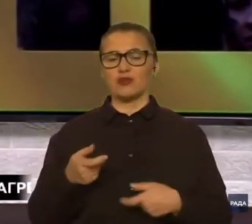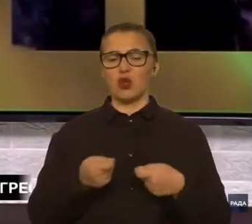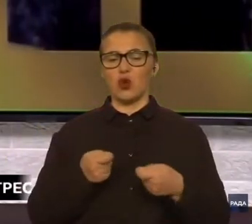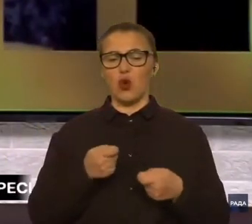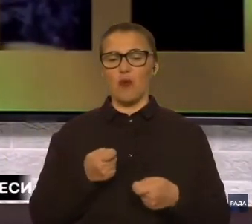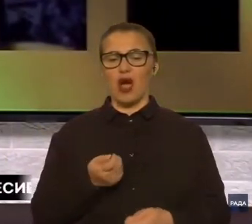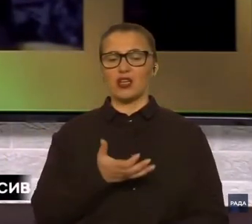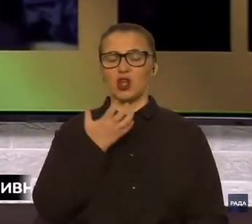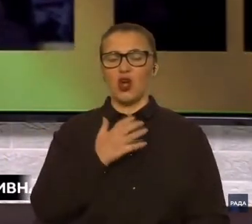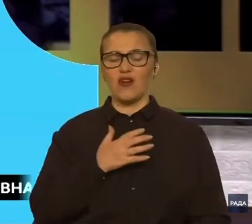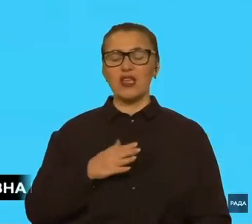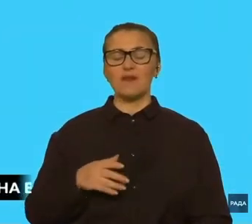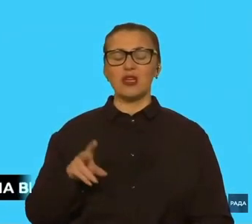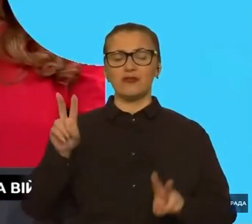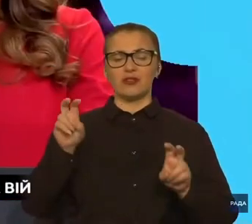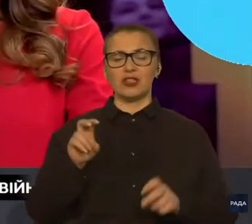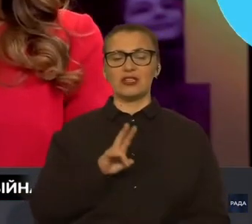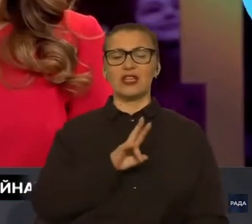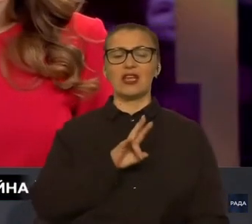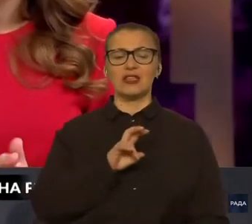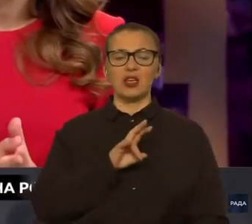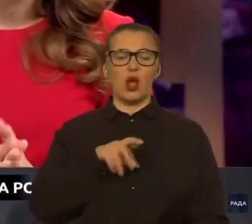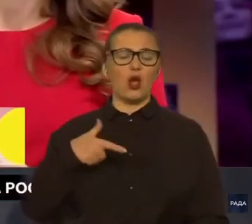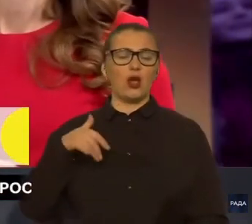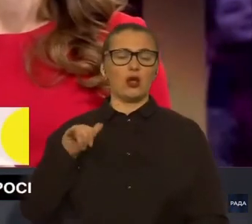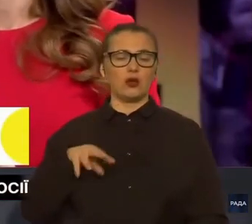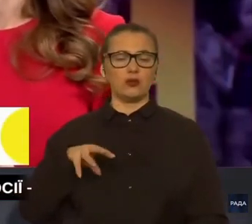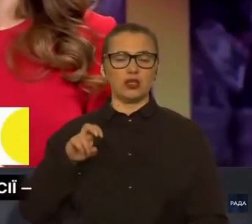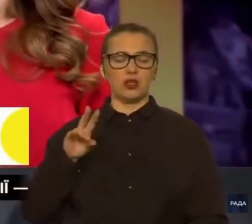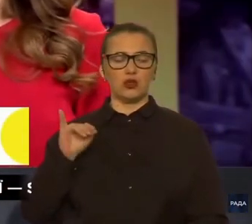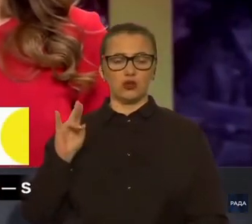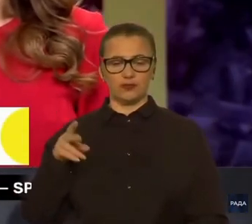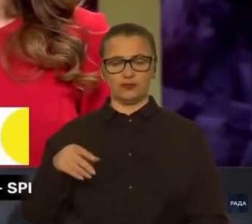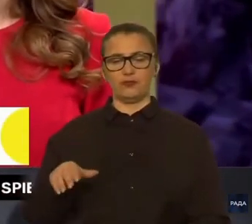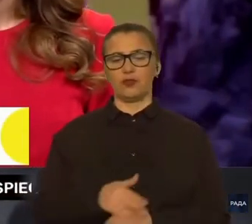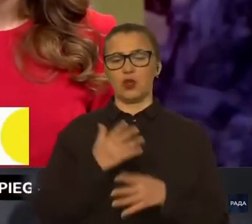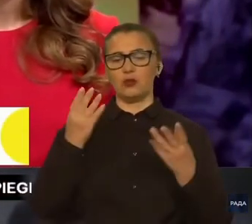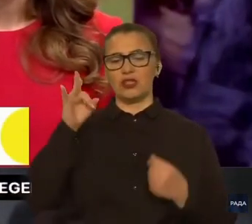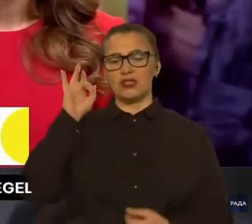Наталією Гуменюк. Пані Наталію, добрий день, слава Україні!